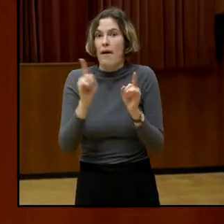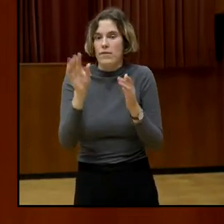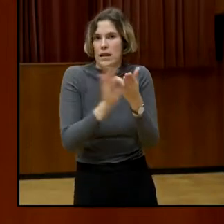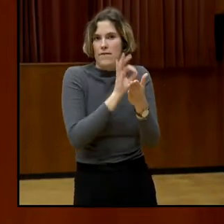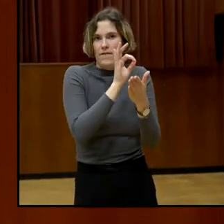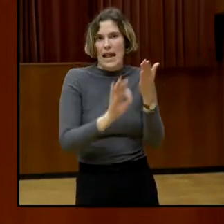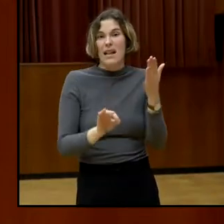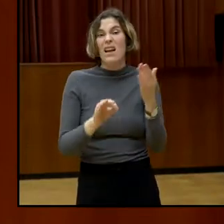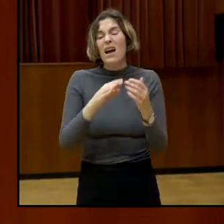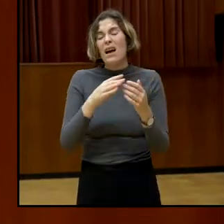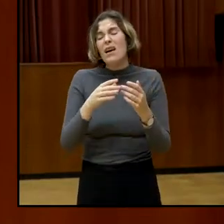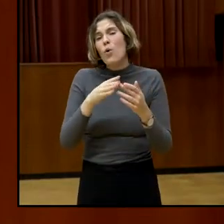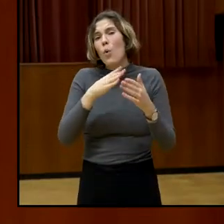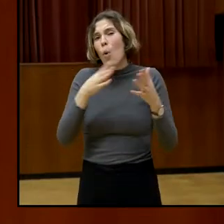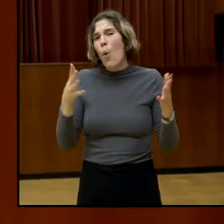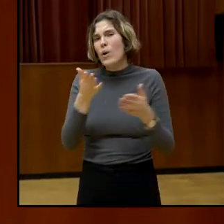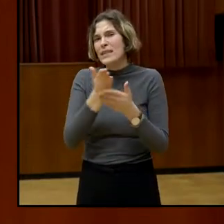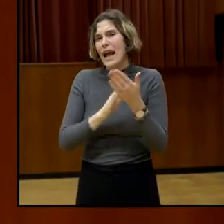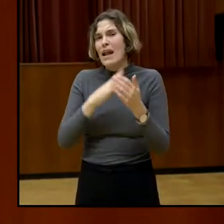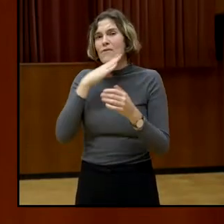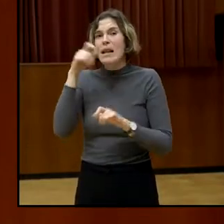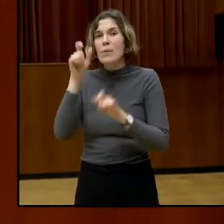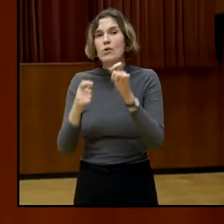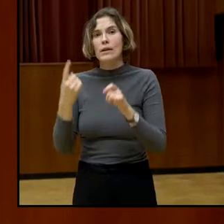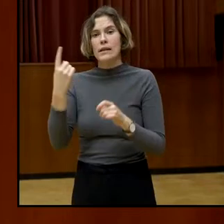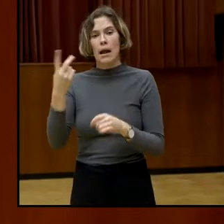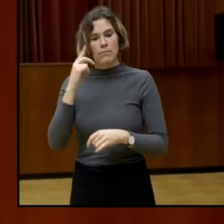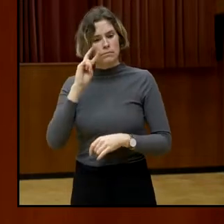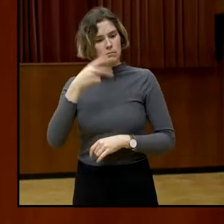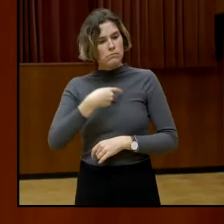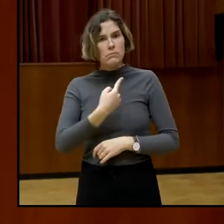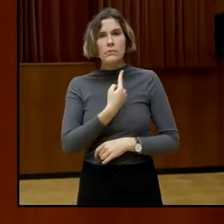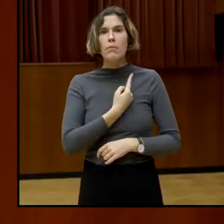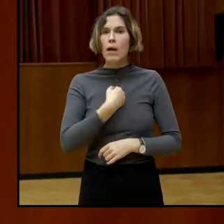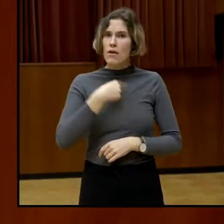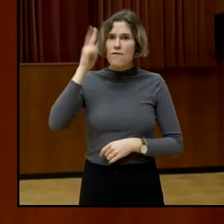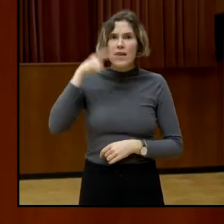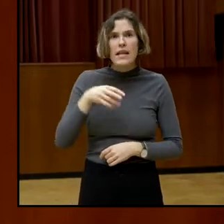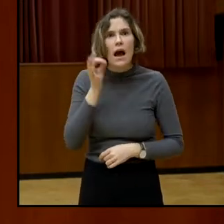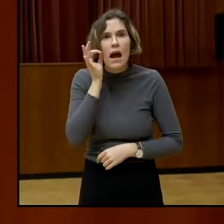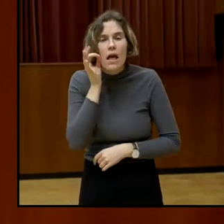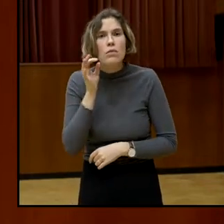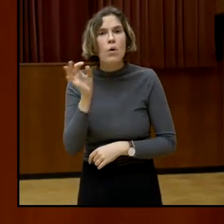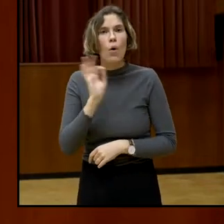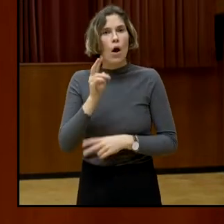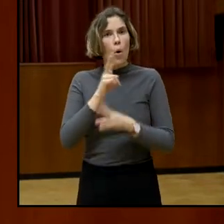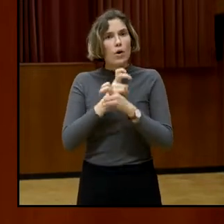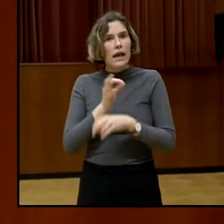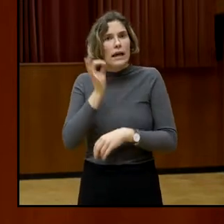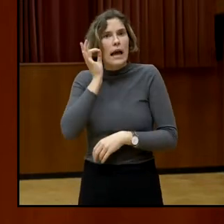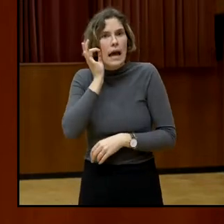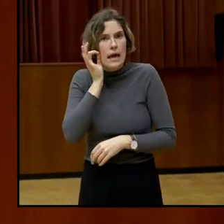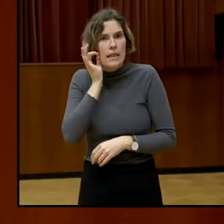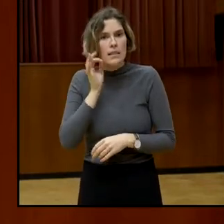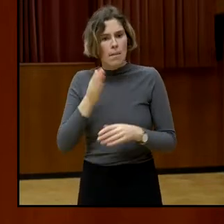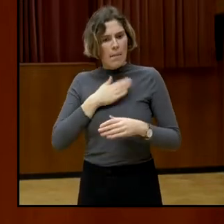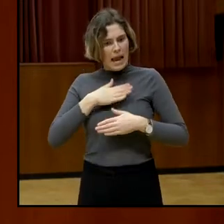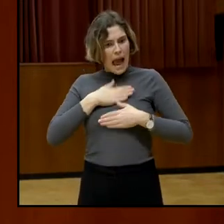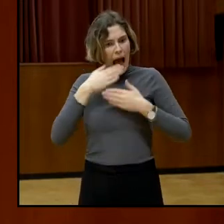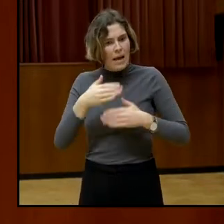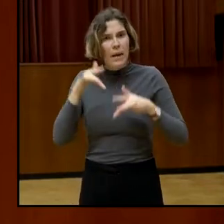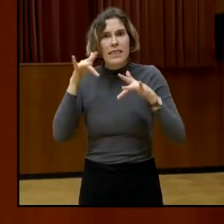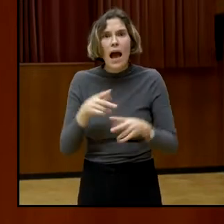WienerInnen, als ÖsterreicherInnen sehen, deren Heimat hier ist. Viele darunter sind sehr junge Menschen.